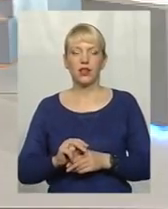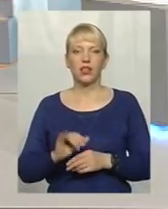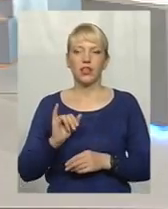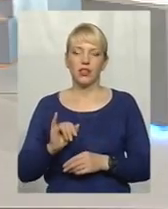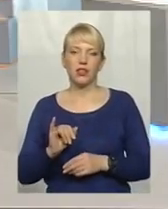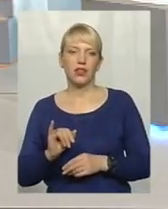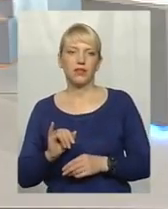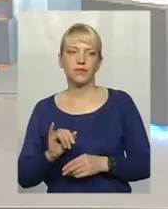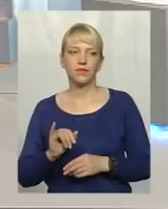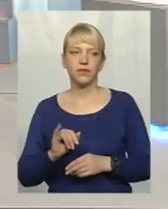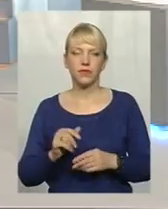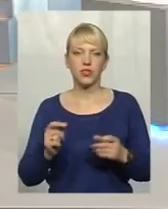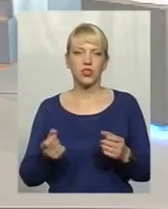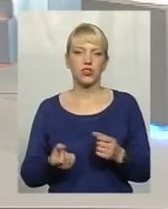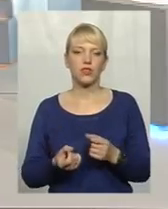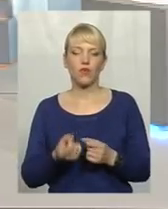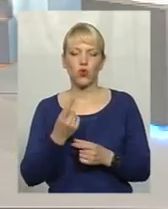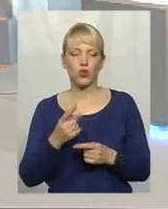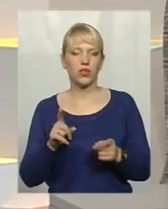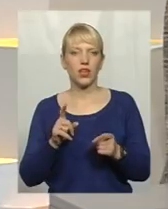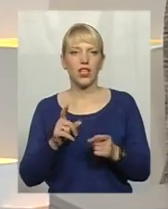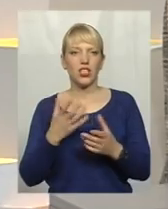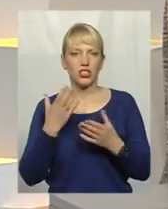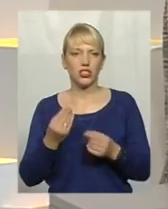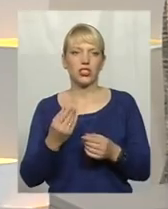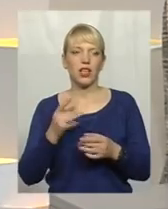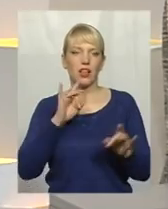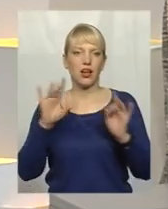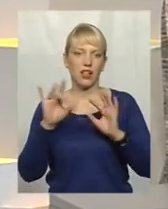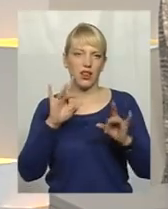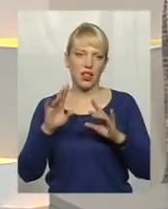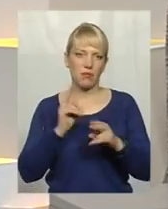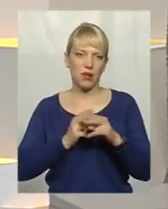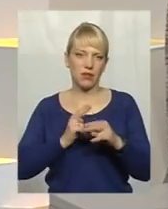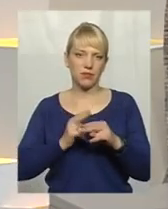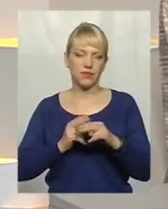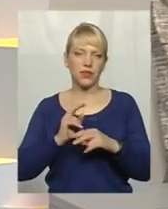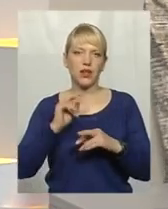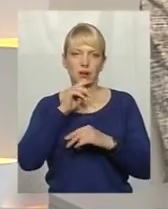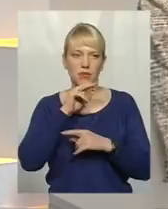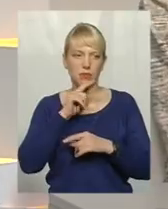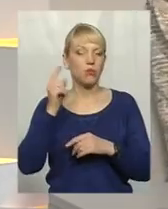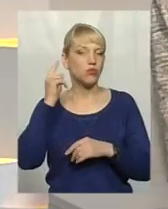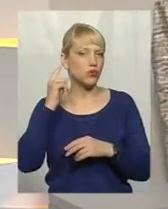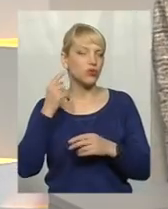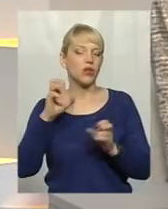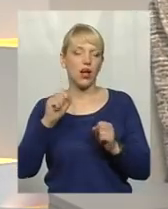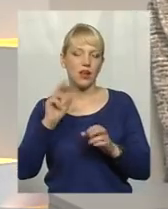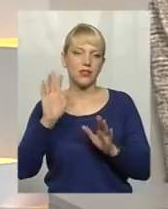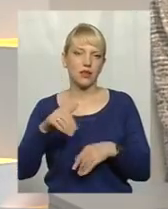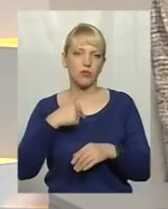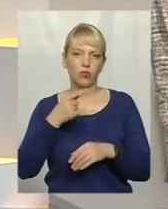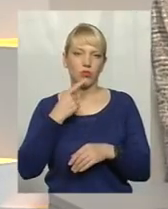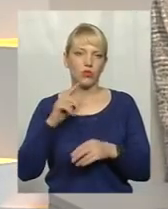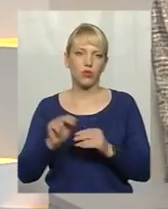послугу, і реклама медичних препаратів. Почули, а, от, значить, цим я вже буду лікуватися,